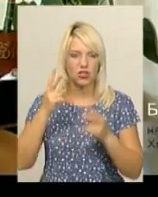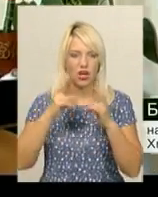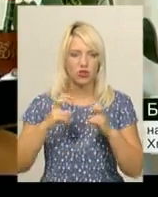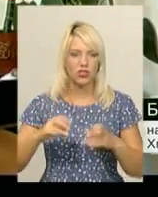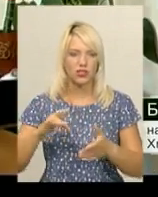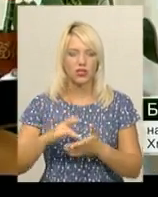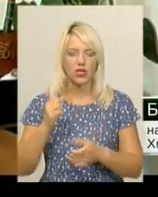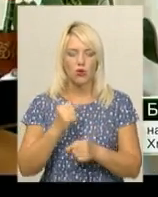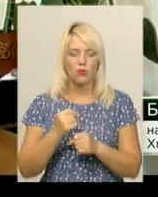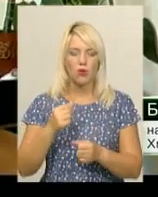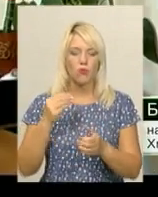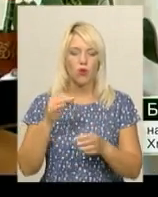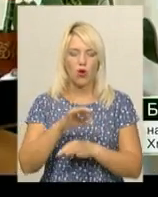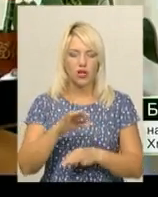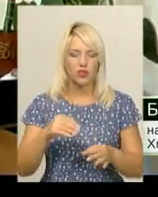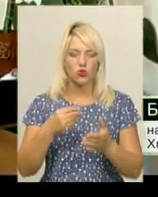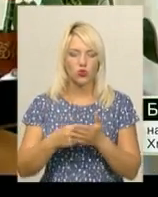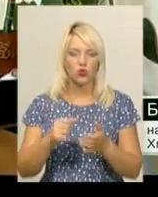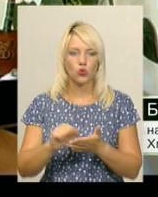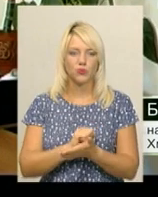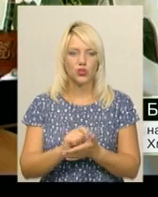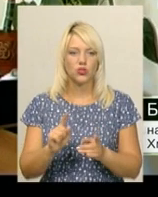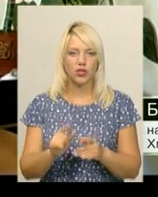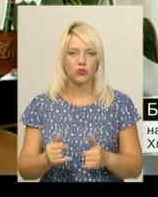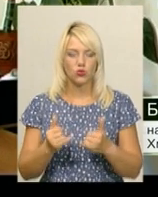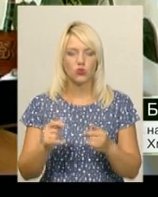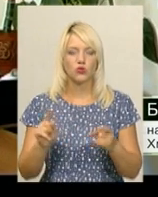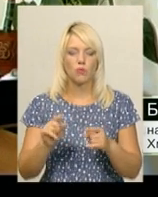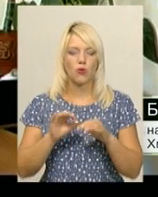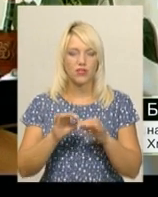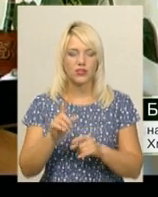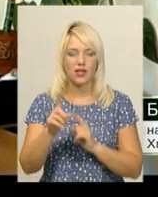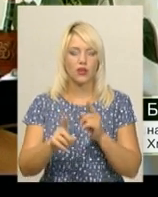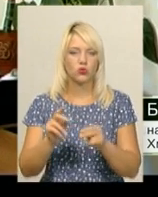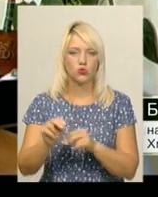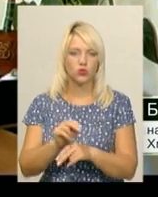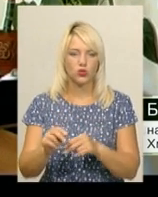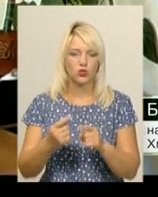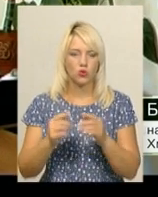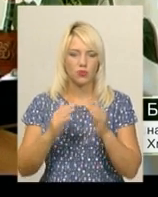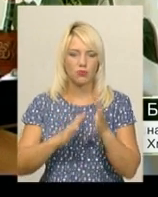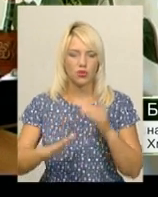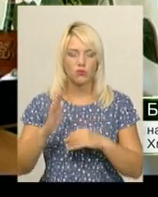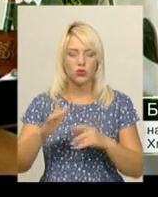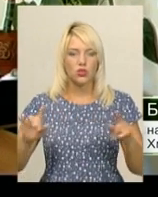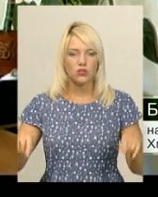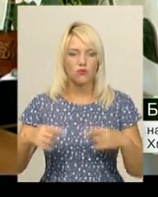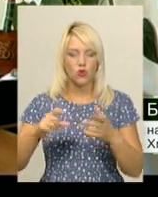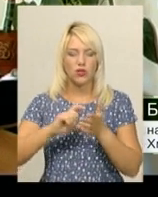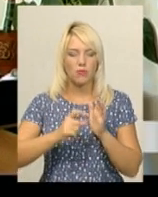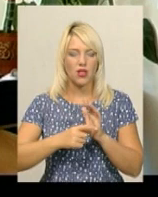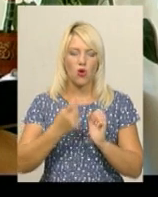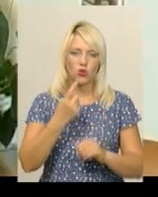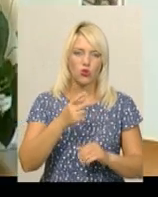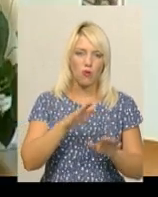Робиться проєктно-кошторисна документація для того, щоб провести реконструкцію цього приміщення. Будуть створені палати одномісні,